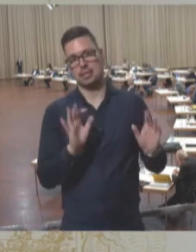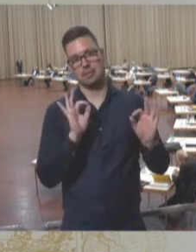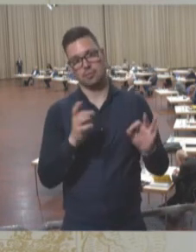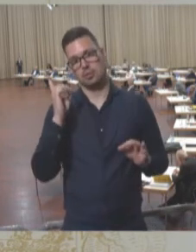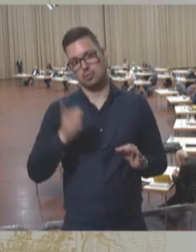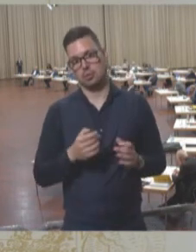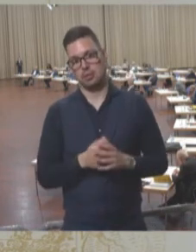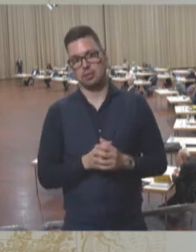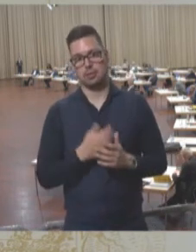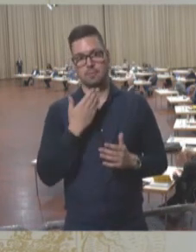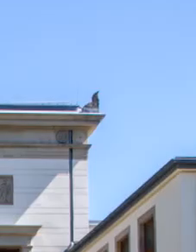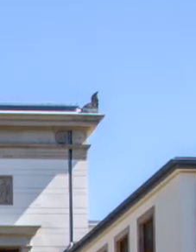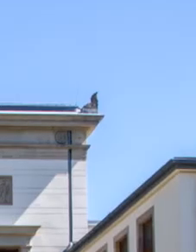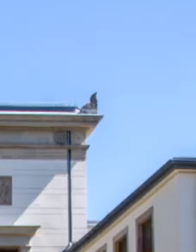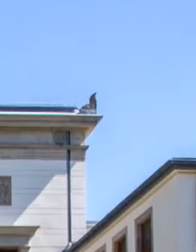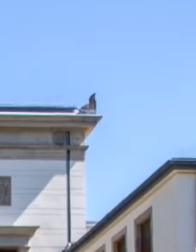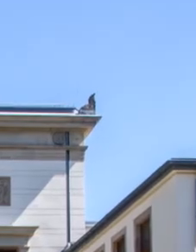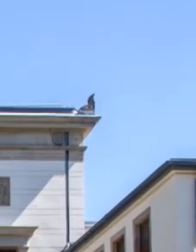Demokratie zu erfüllen. Vielen Dank.